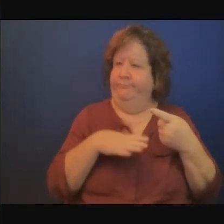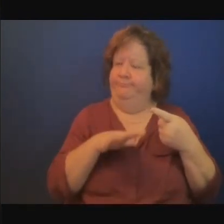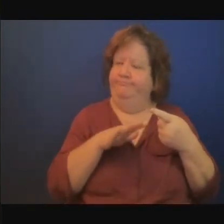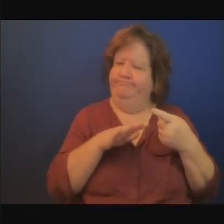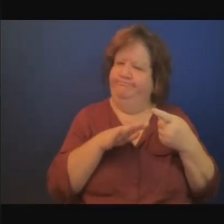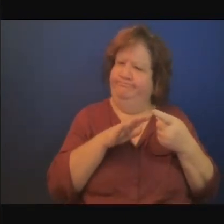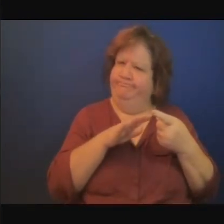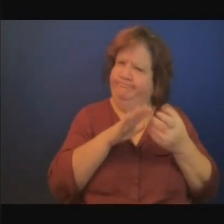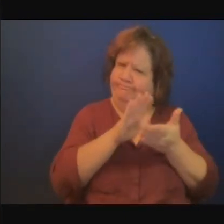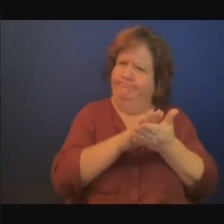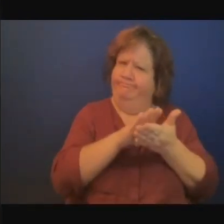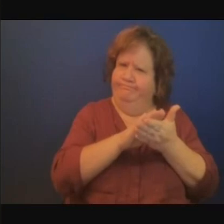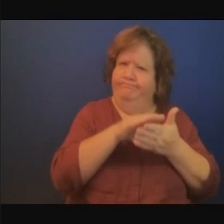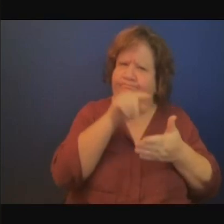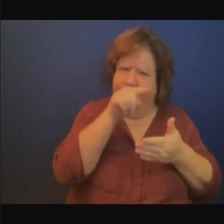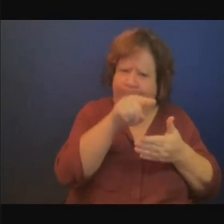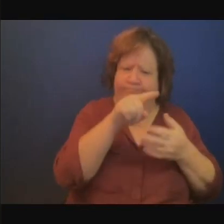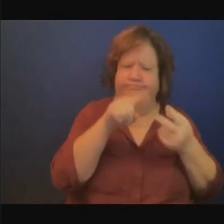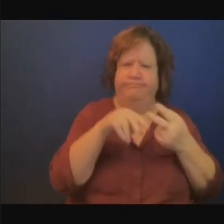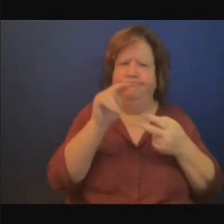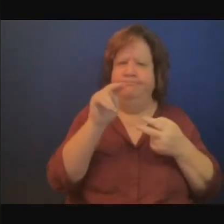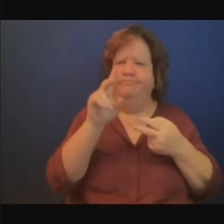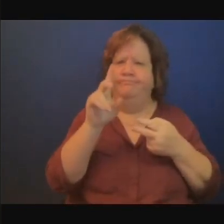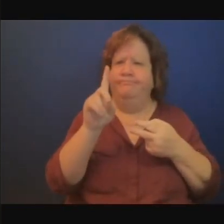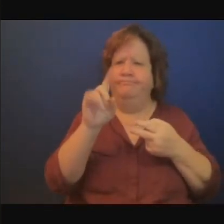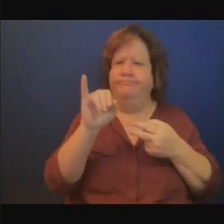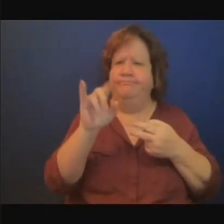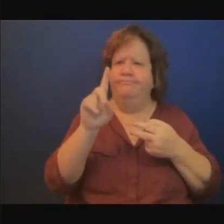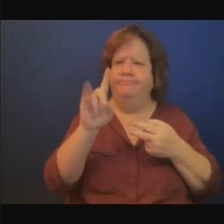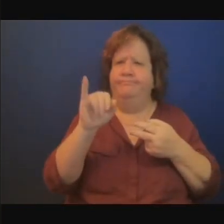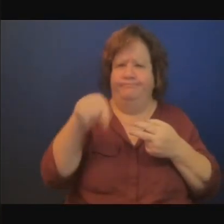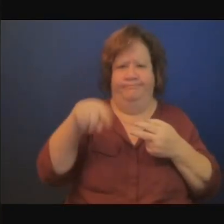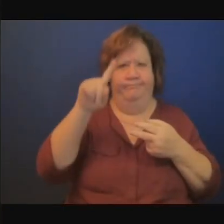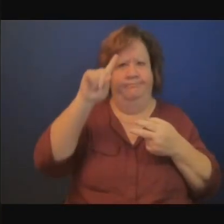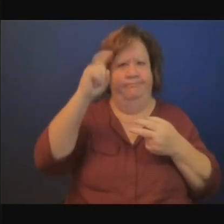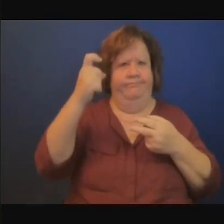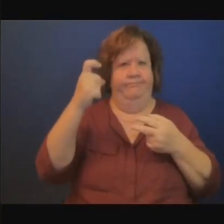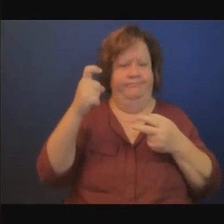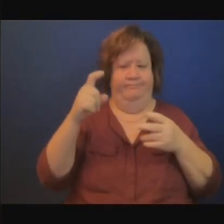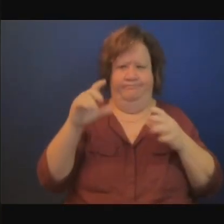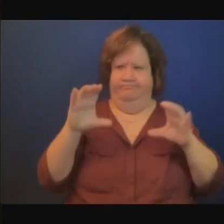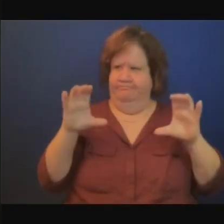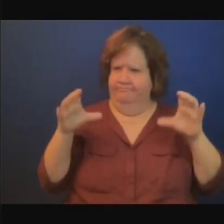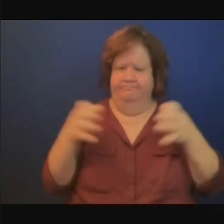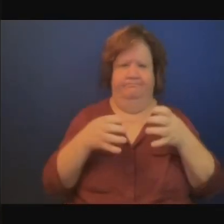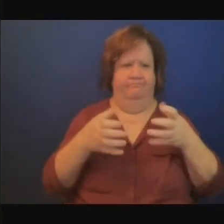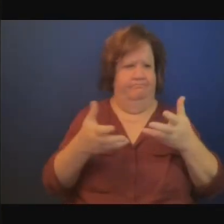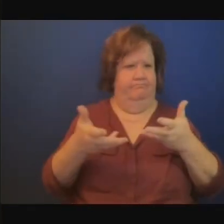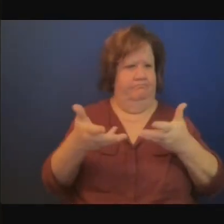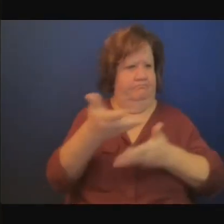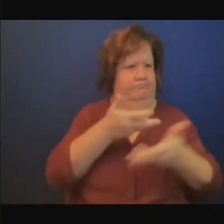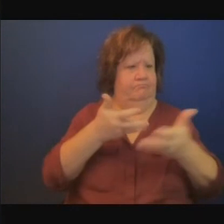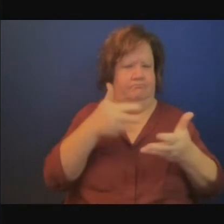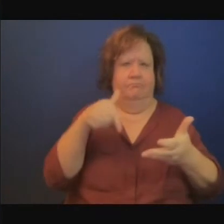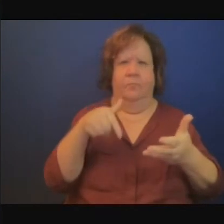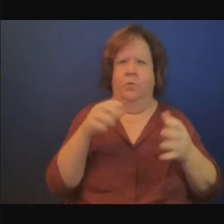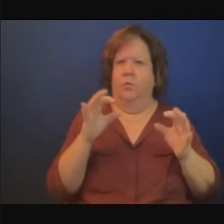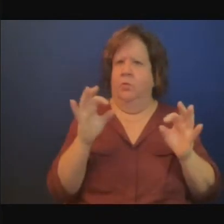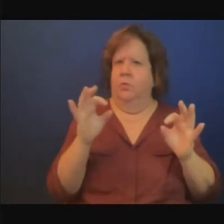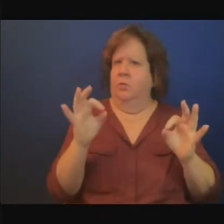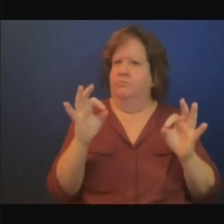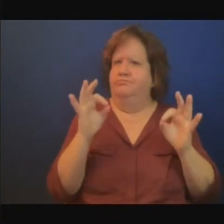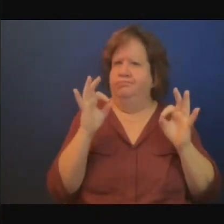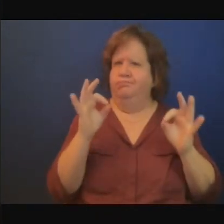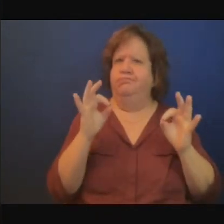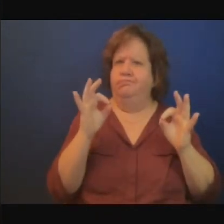et je vous remercie de nous avoir rassemblés nous travaillons en réseau nous devenons des amis virtuels nous allons sans